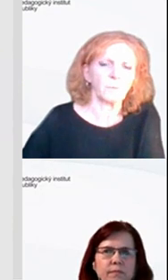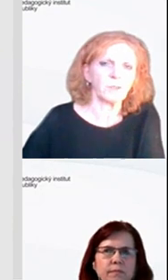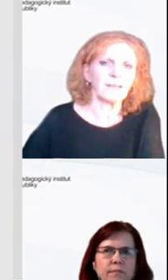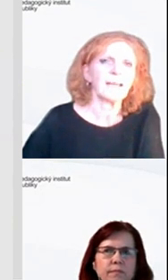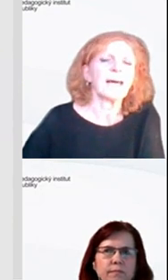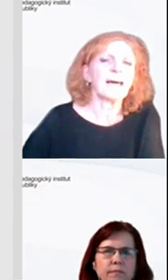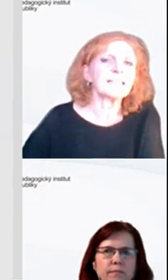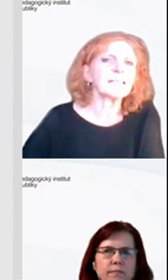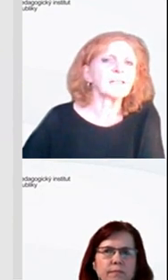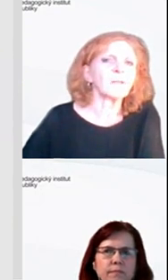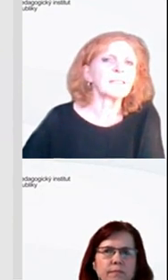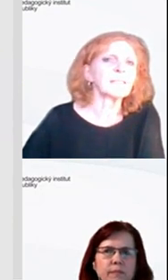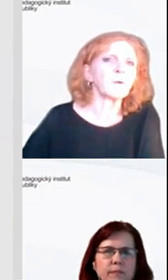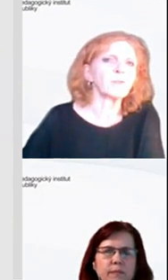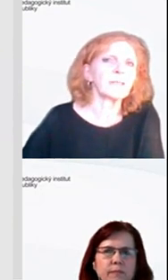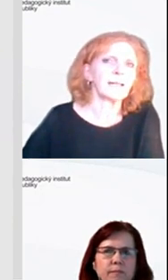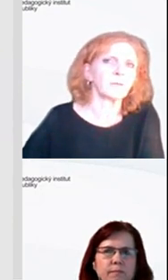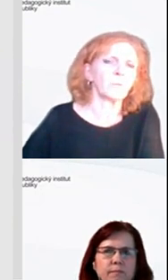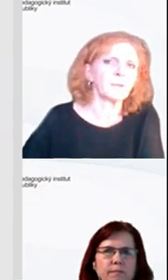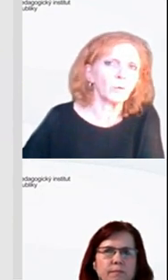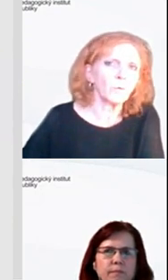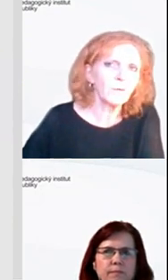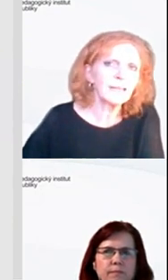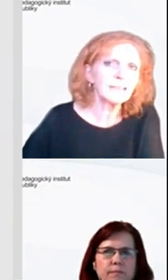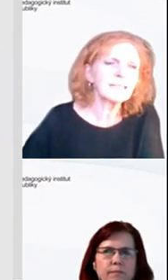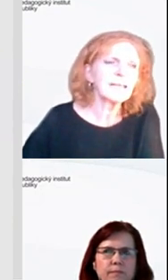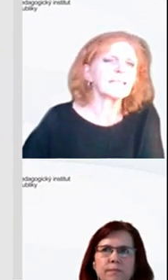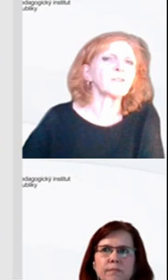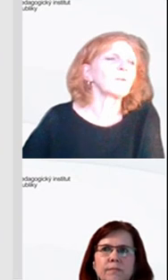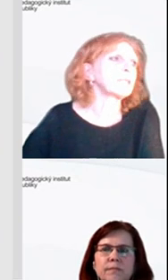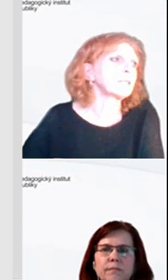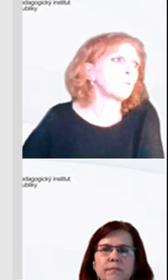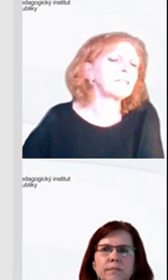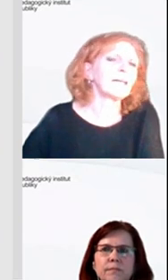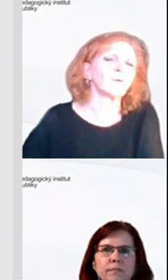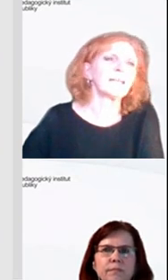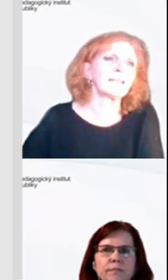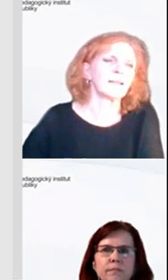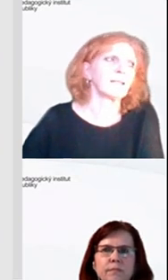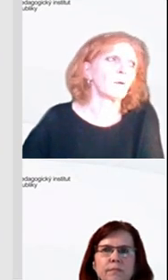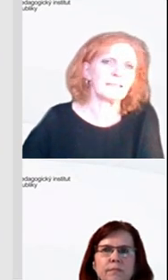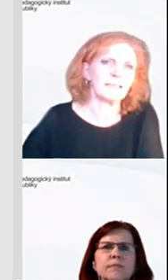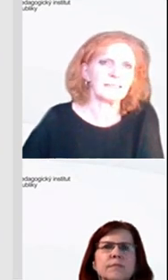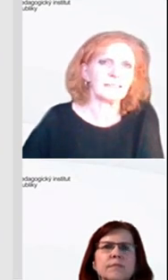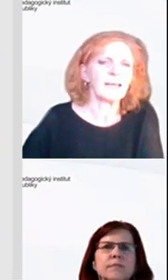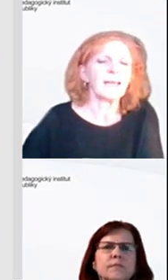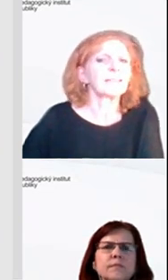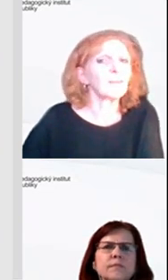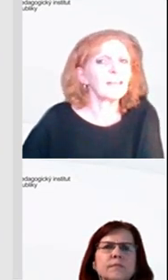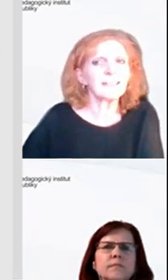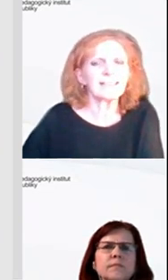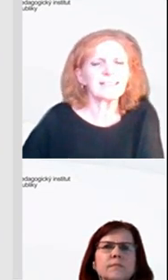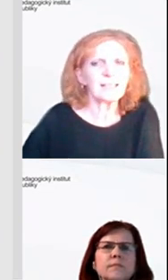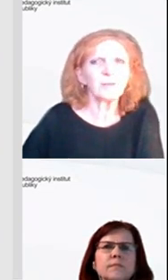můžete si na ně podívat. A dnes ta začneme tedy společně dělat úplně novou věc, začneme si zpovídat o digitálních kompetenciích.